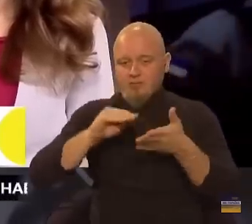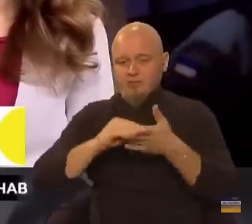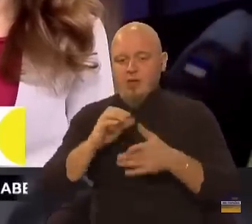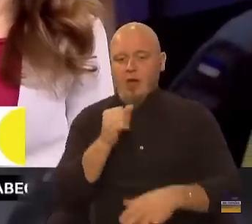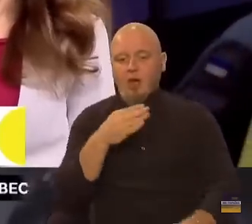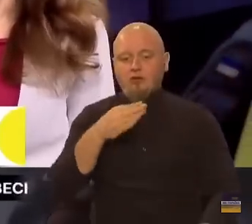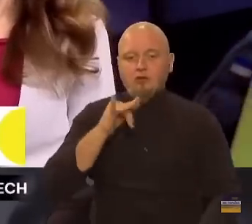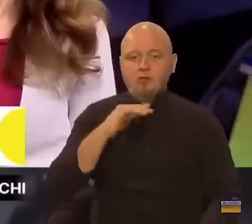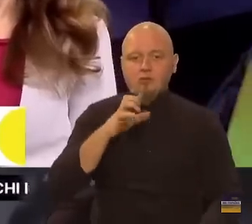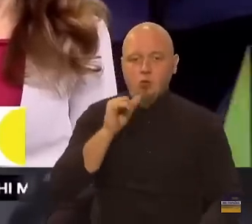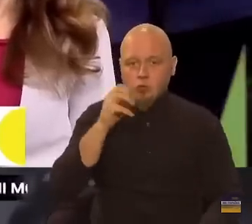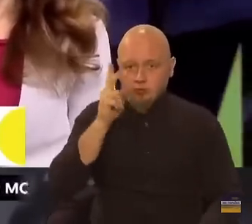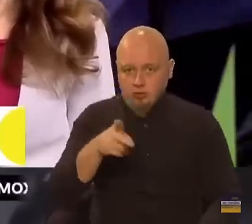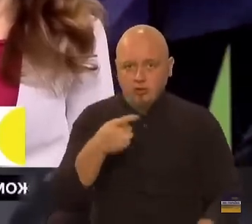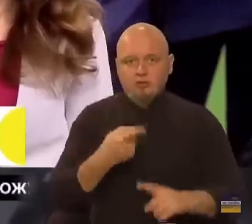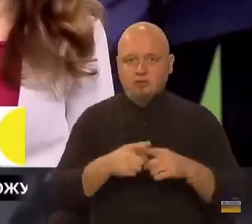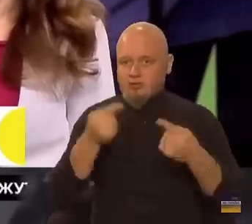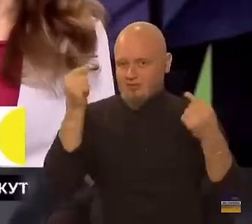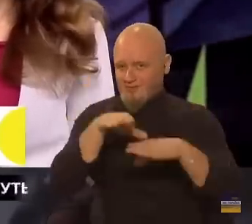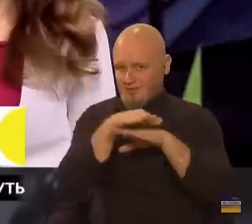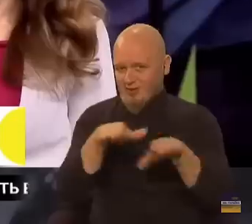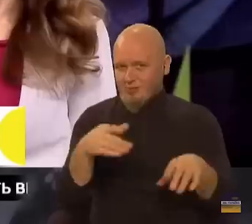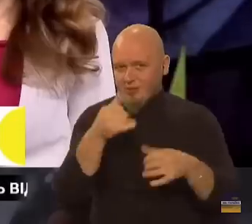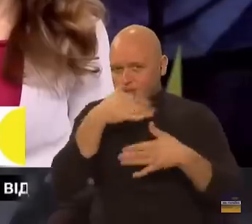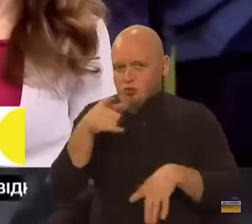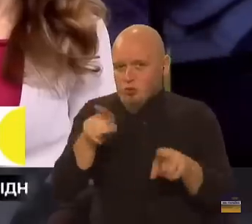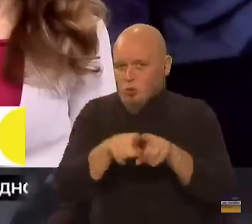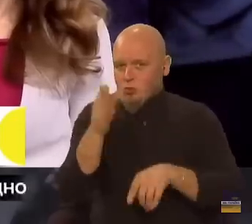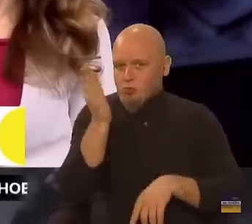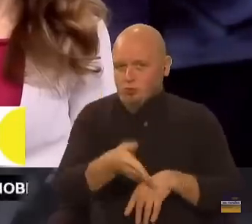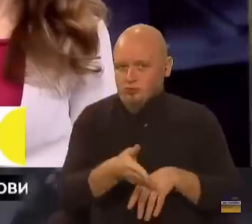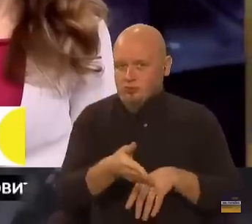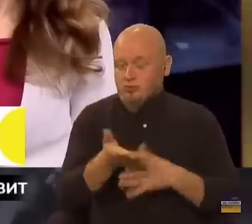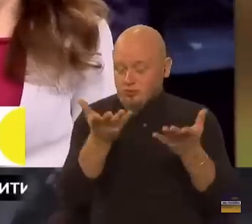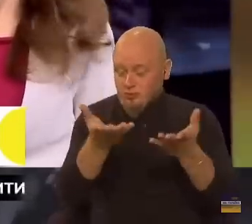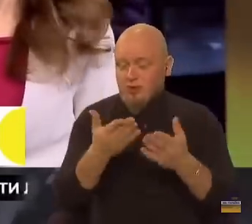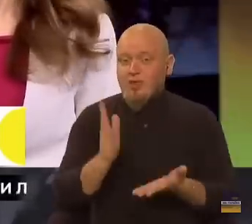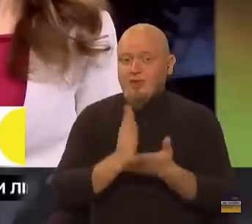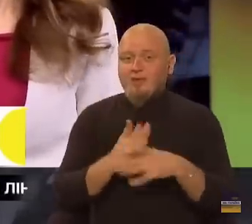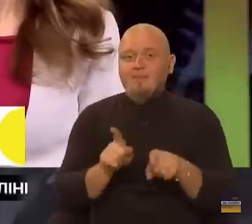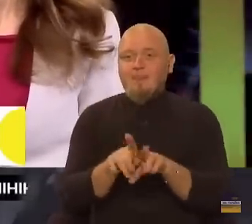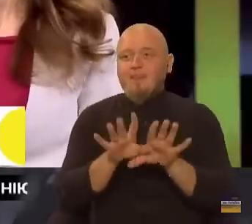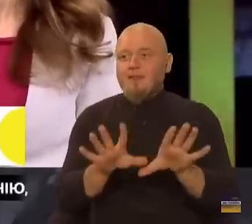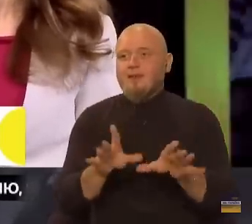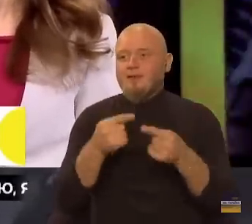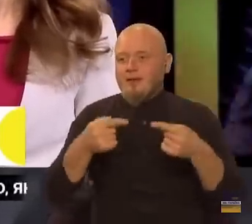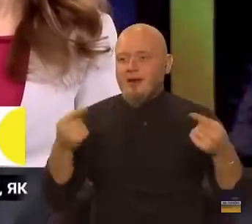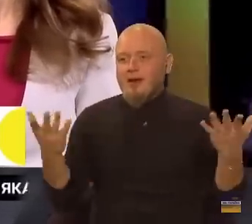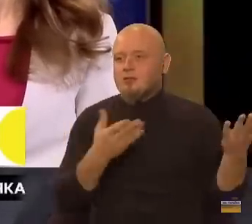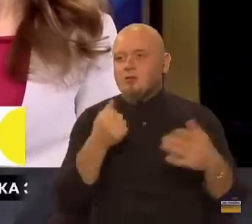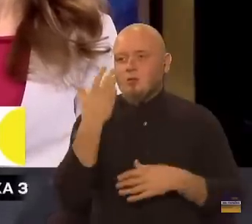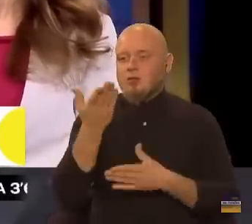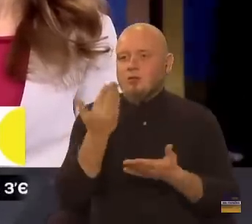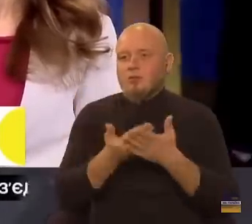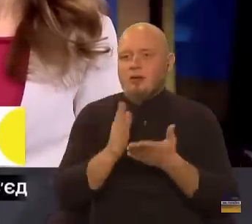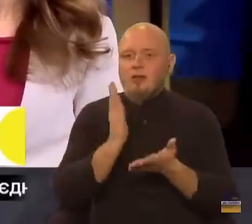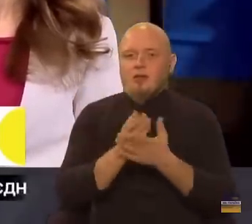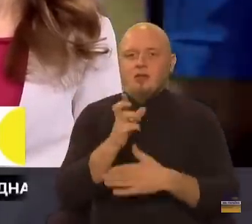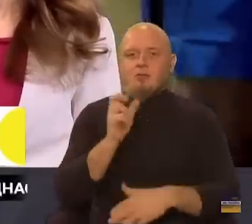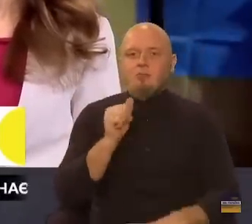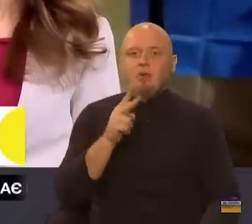антибіотик, то це не в тему. Тому не може такого бути. Є певні речі, коли, наприклад, є